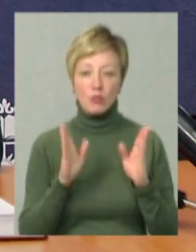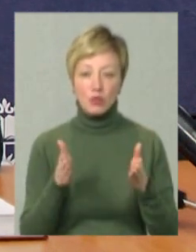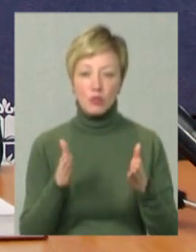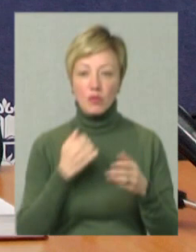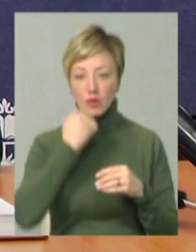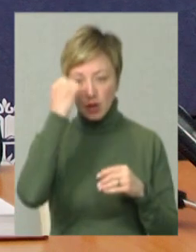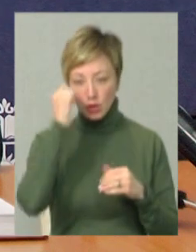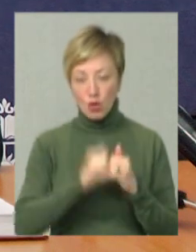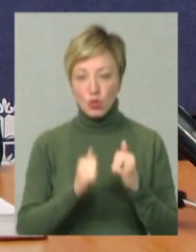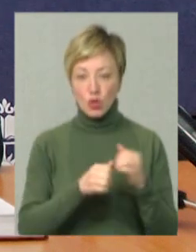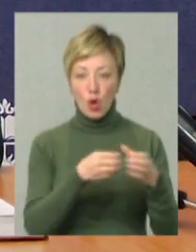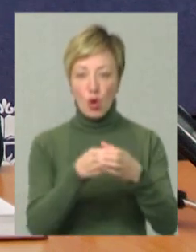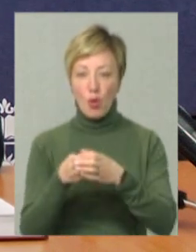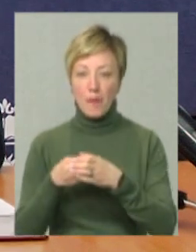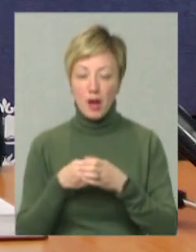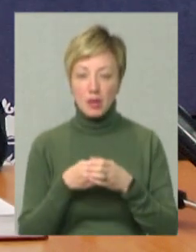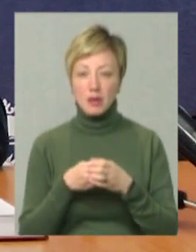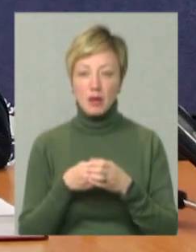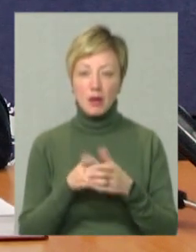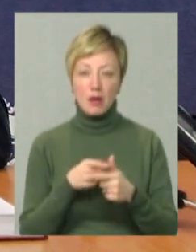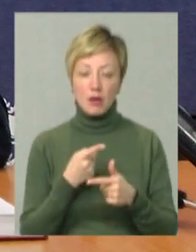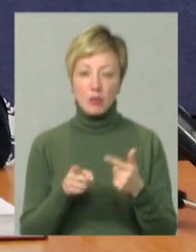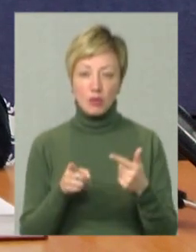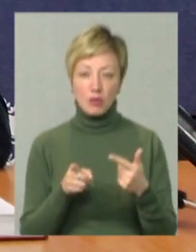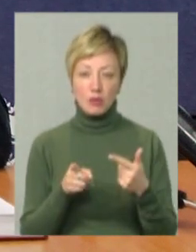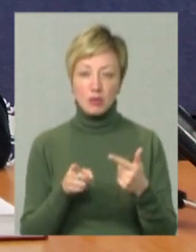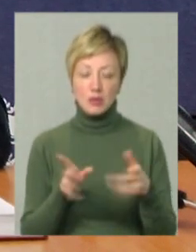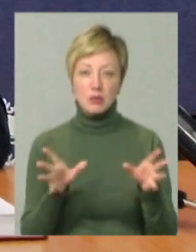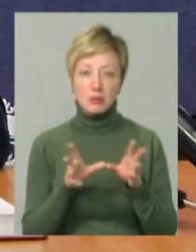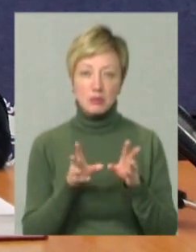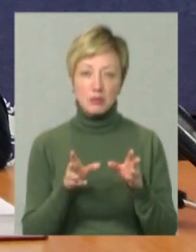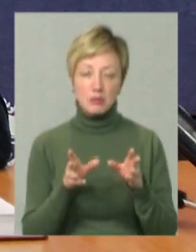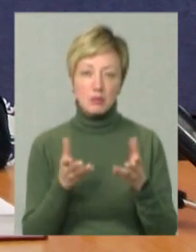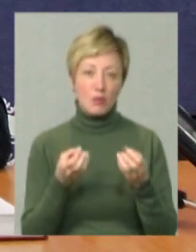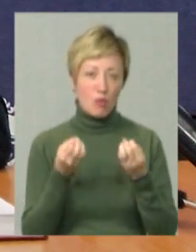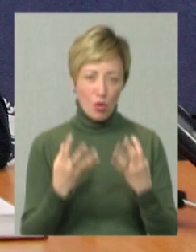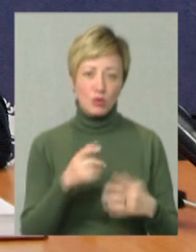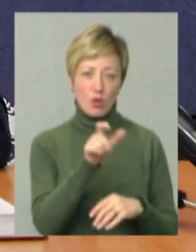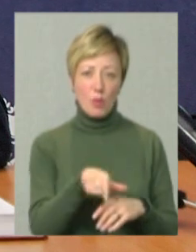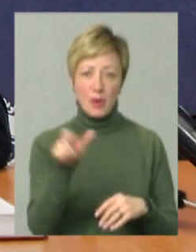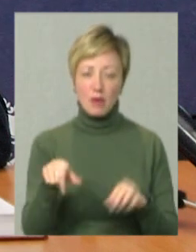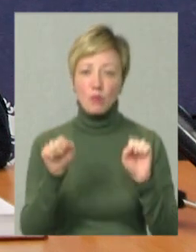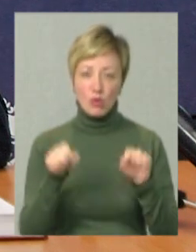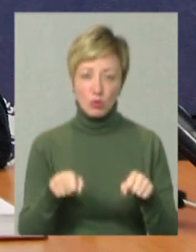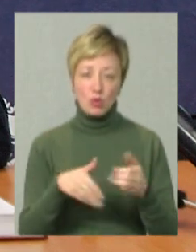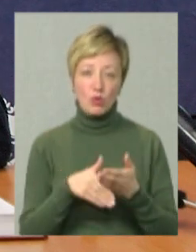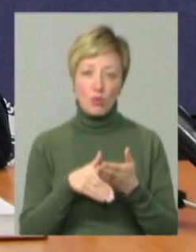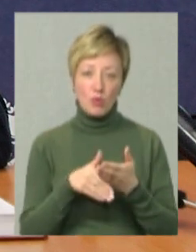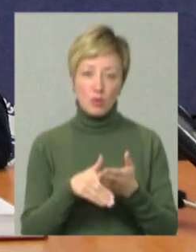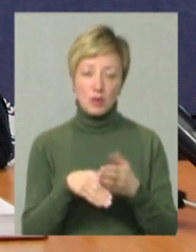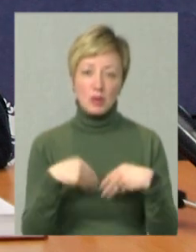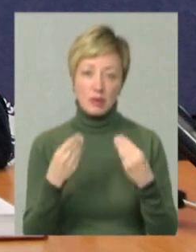будемо вдячні кожній громаді або спільноті громадянам, які можуть